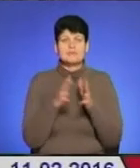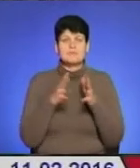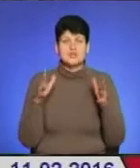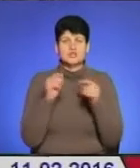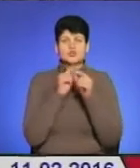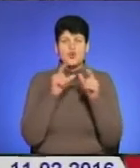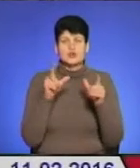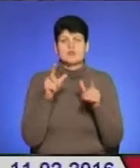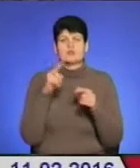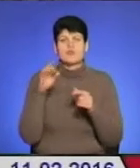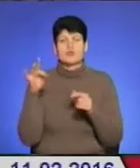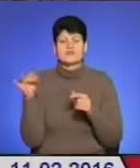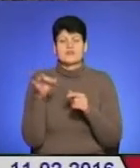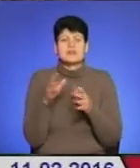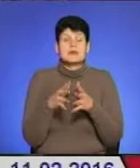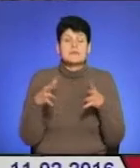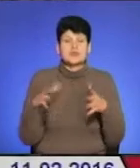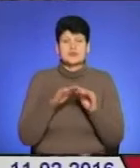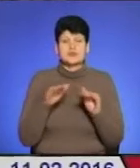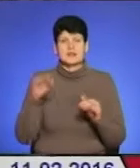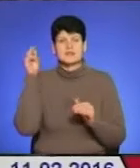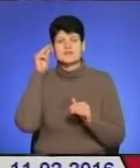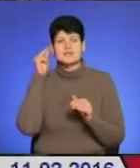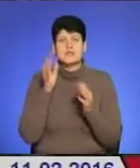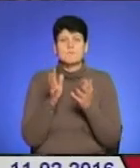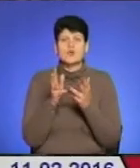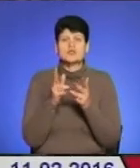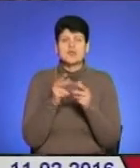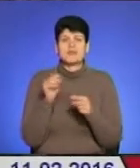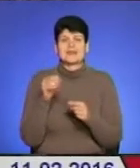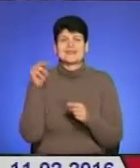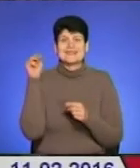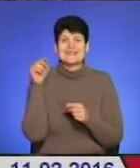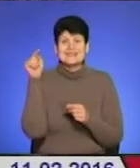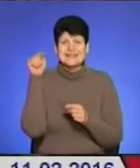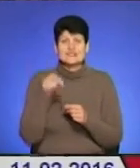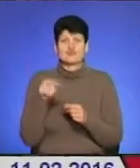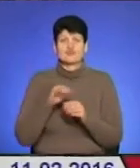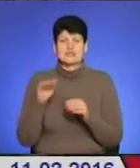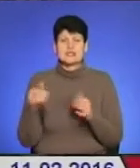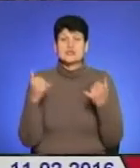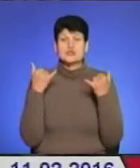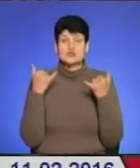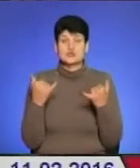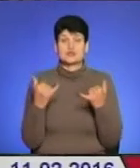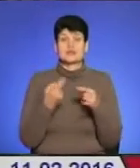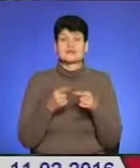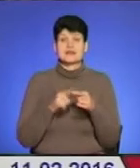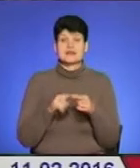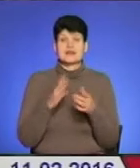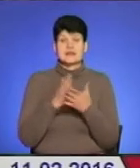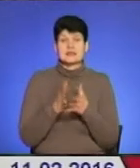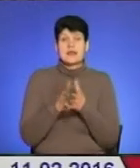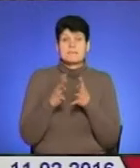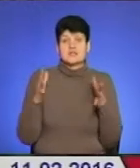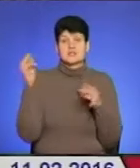Зборівському районі, де найбільша кількість дітей навчається, яка розрахована майже на тисячу дітей, але сьогодні все рівно це є найбільша школа і